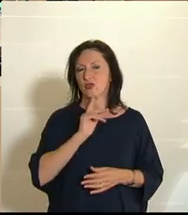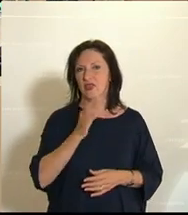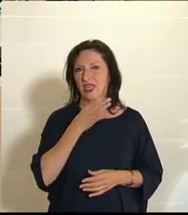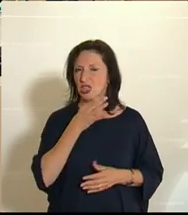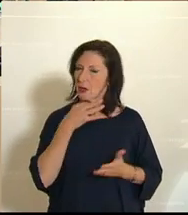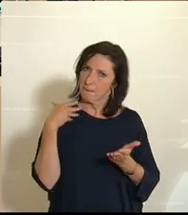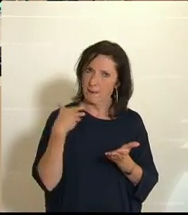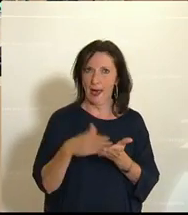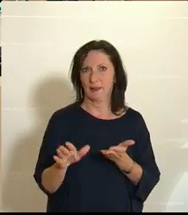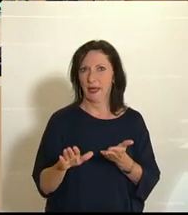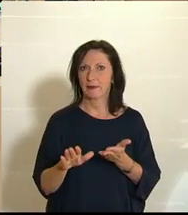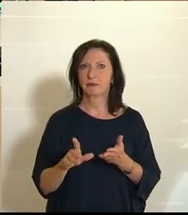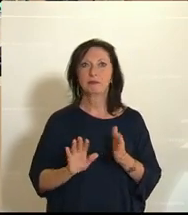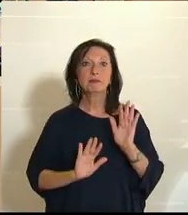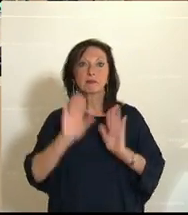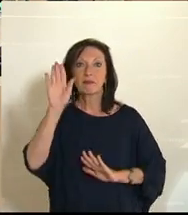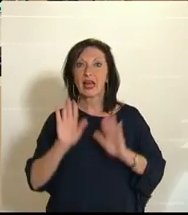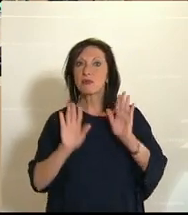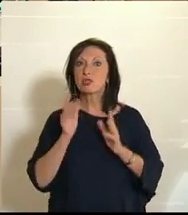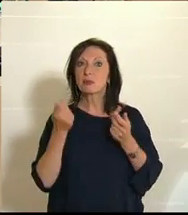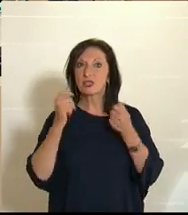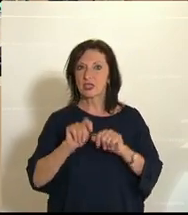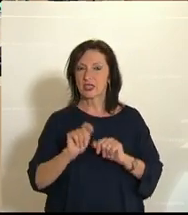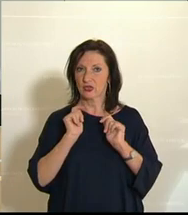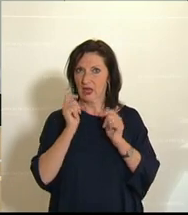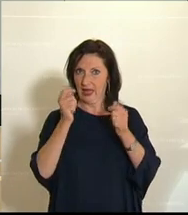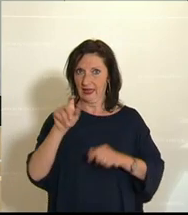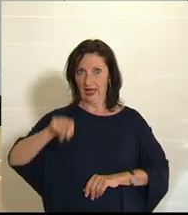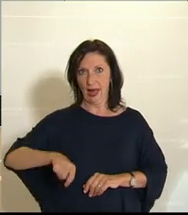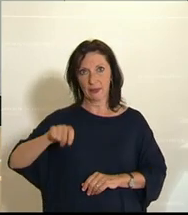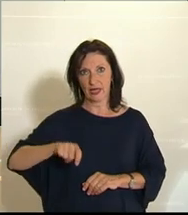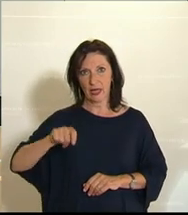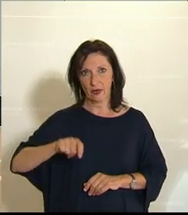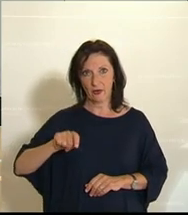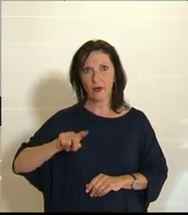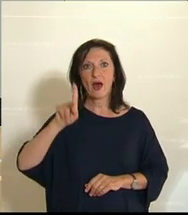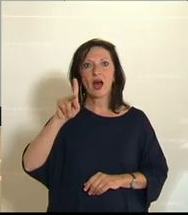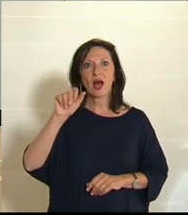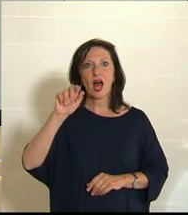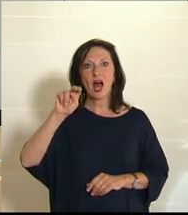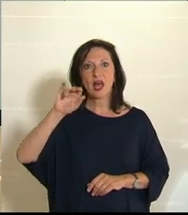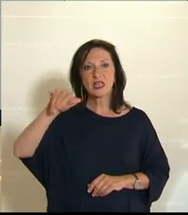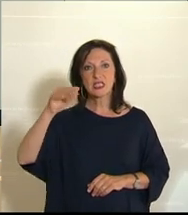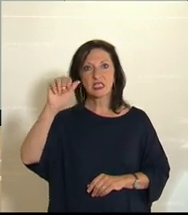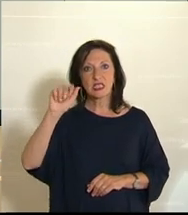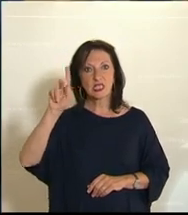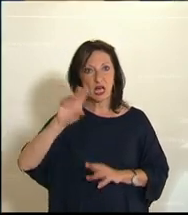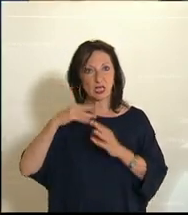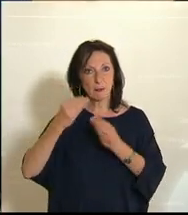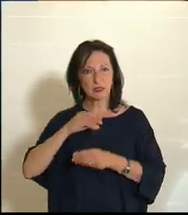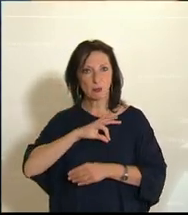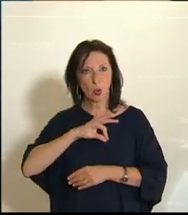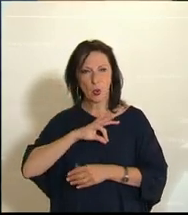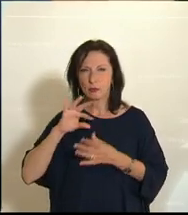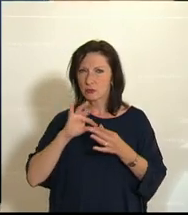abgelehnt. Abstimmung über den Entschließungsantrag der Abgeordneten Kaniak. Kolleginnen und Kollegen betreffend